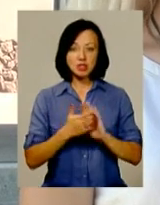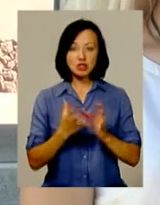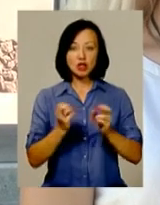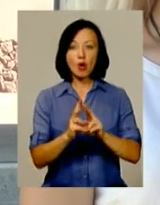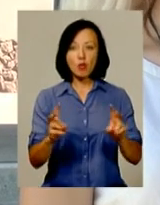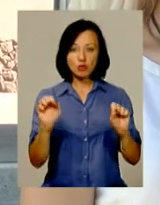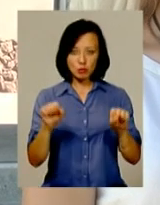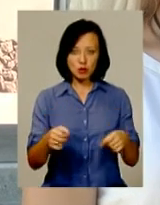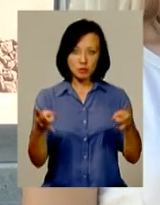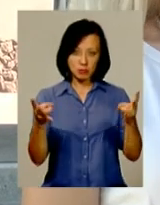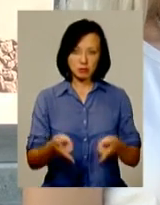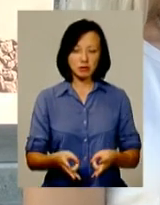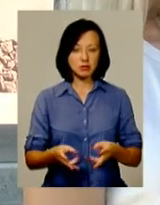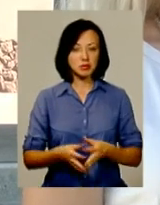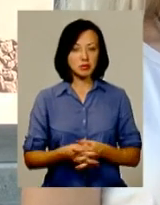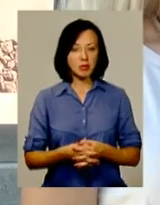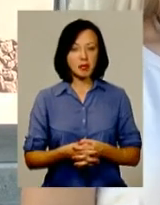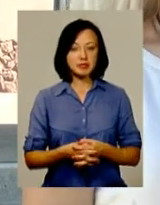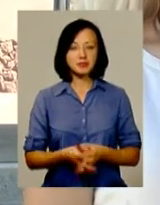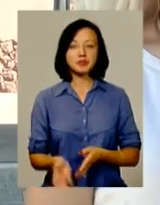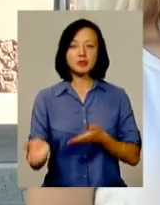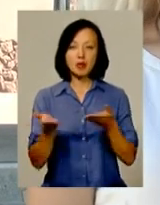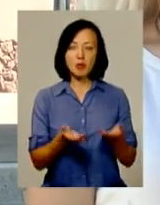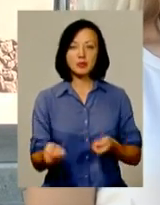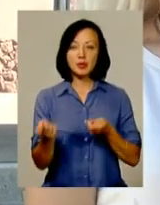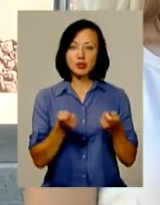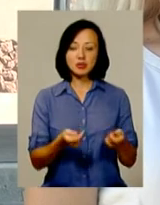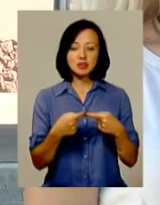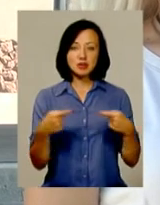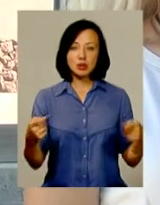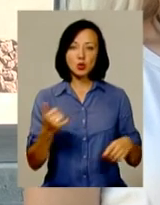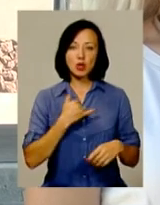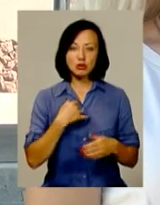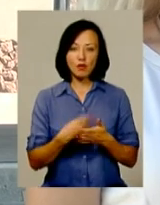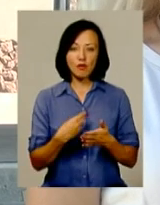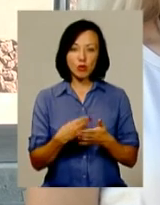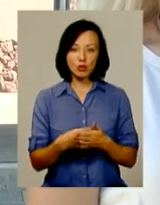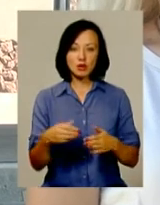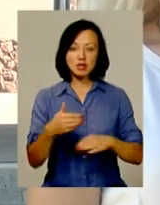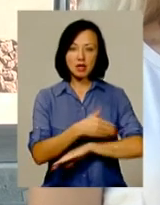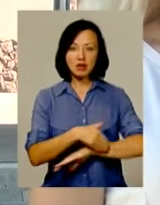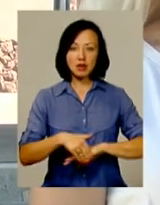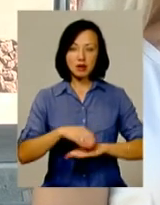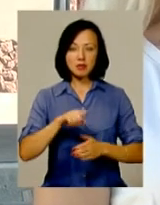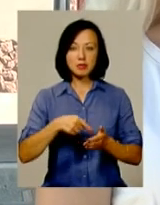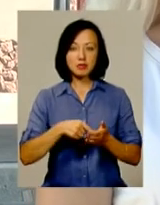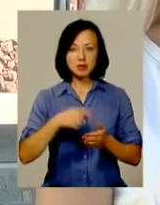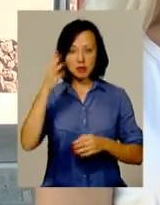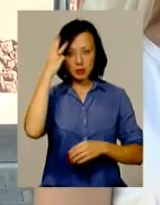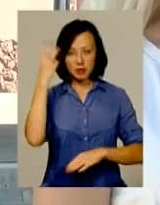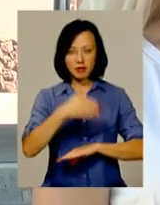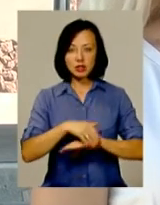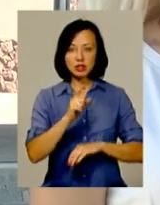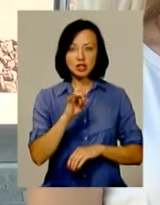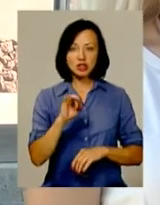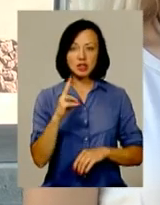комусь вони могли знадобитися, запрошуємо вас приносити усі ці речі до нашого фонду, що знаходиться за адресою місто Хмельницький, вулиця